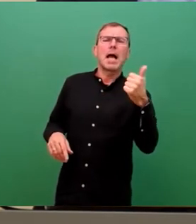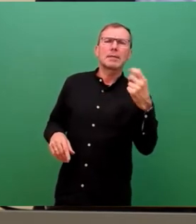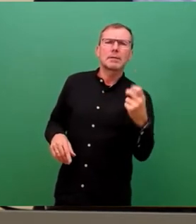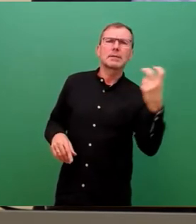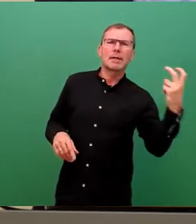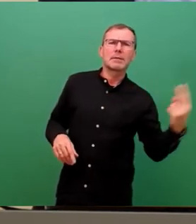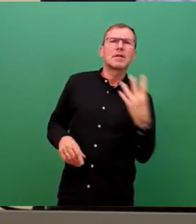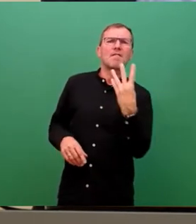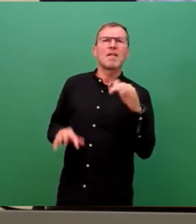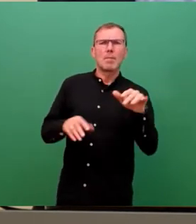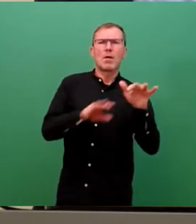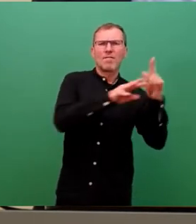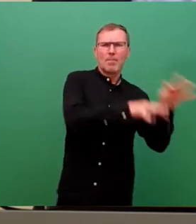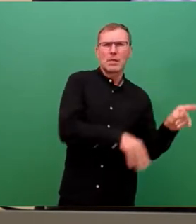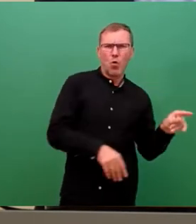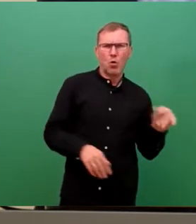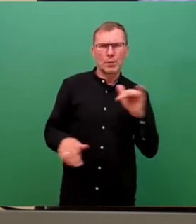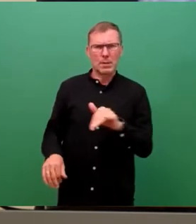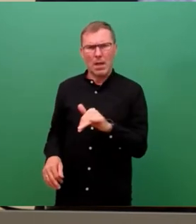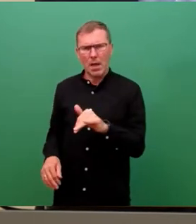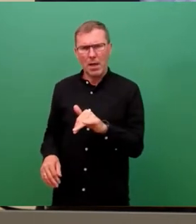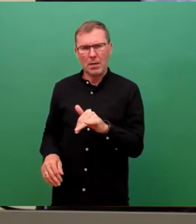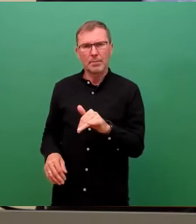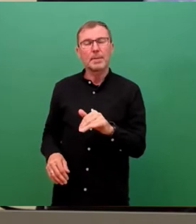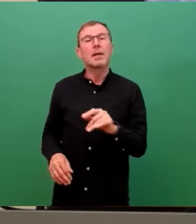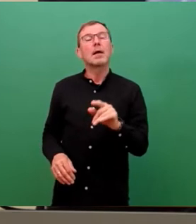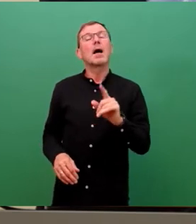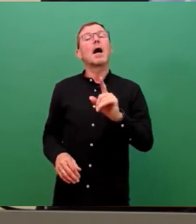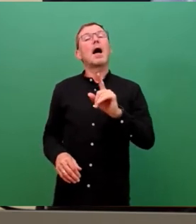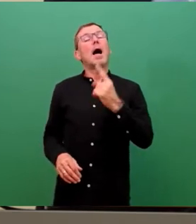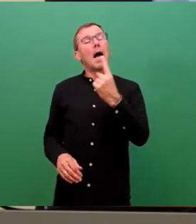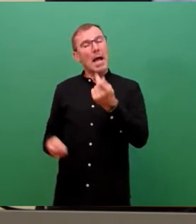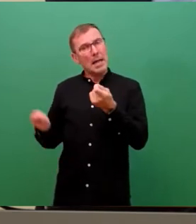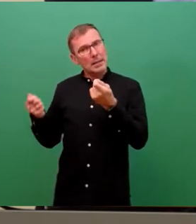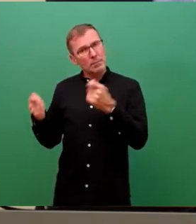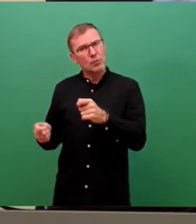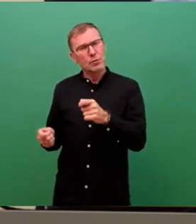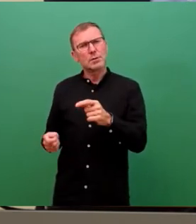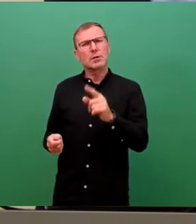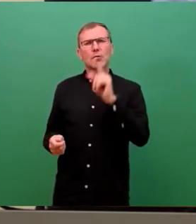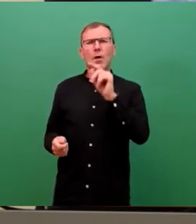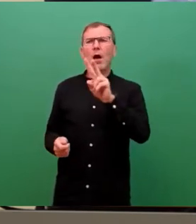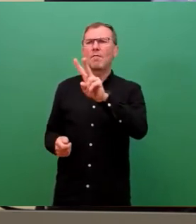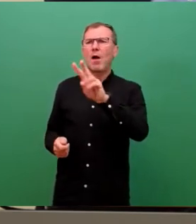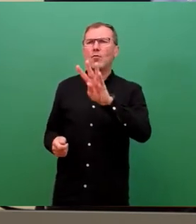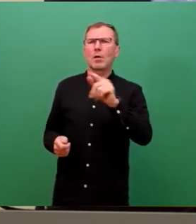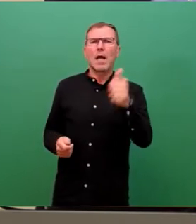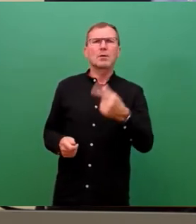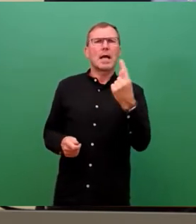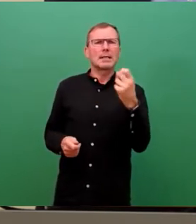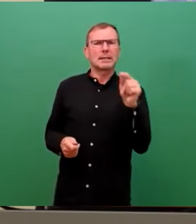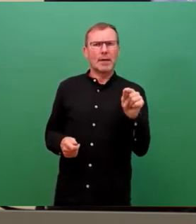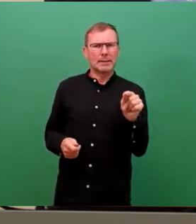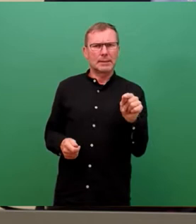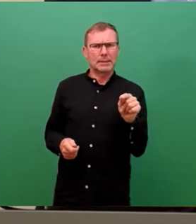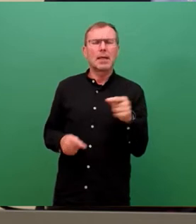zur Verfügung. Ausschließlich ein Beschluss, den Sie gefasst haben mit V 939 aus 21, die